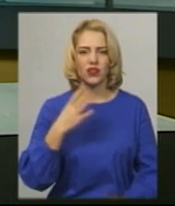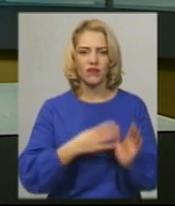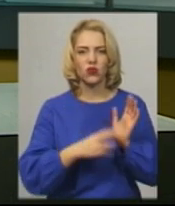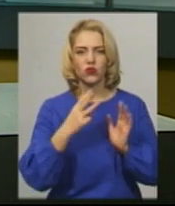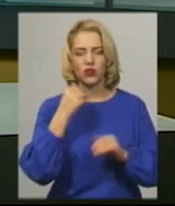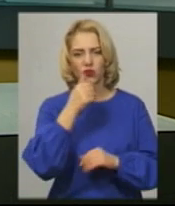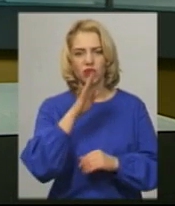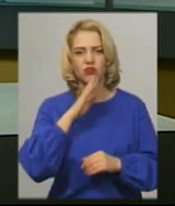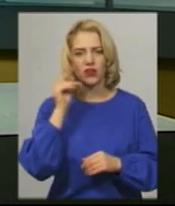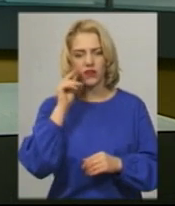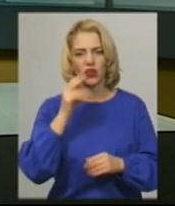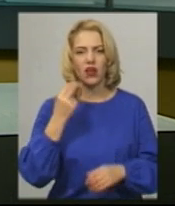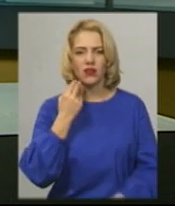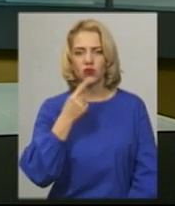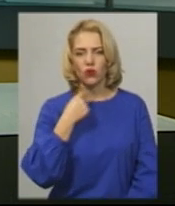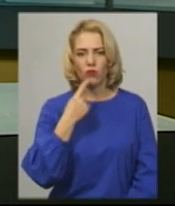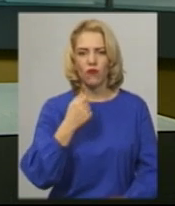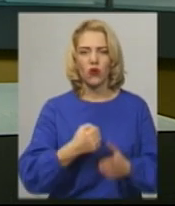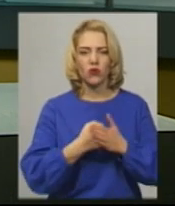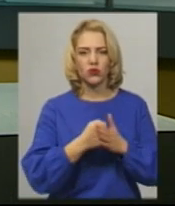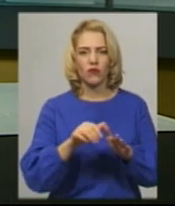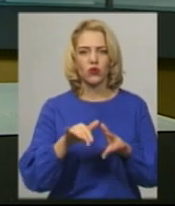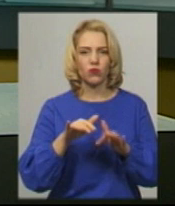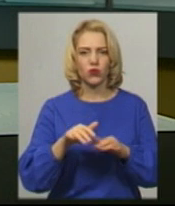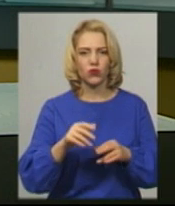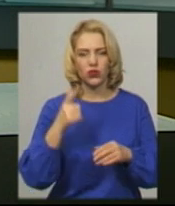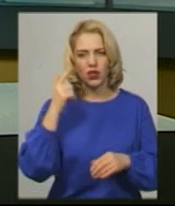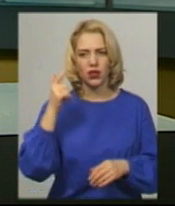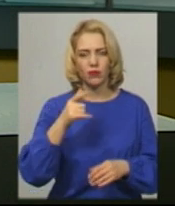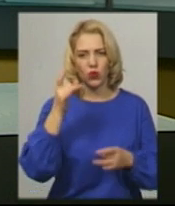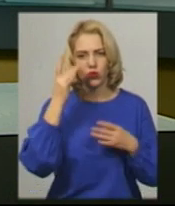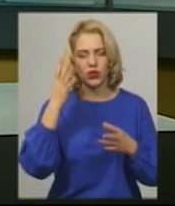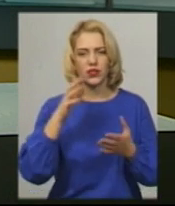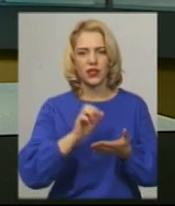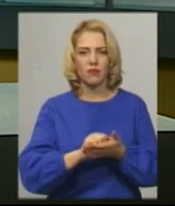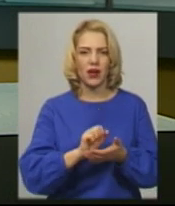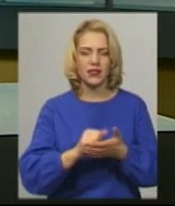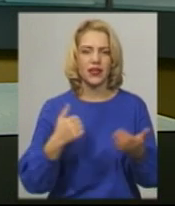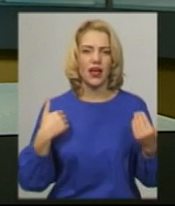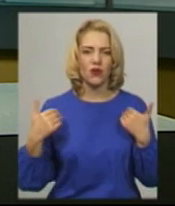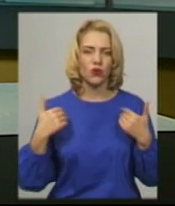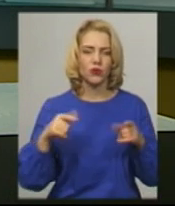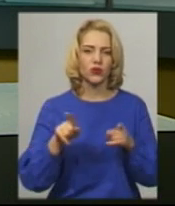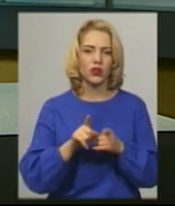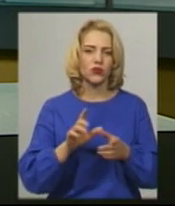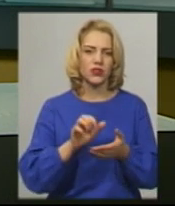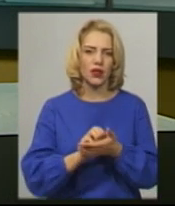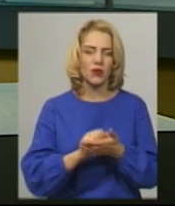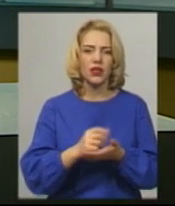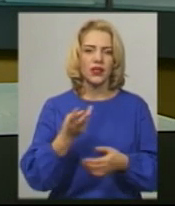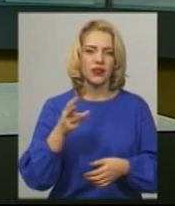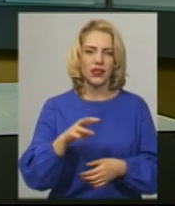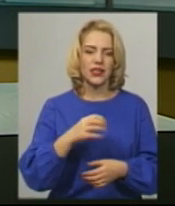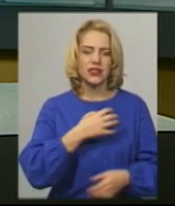вивчає англійську, основи комп'ютерної грамоти, культурологію, краєзнавство та займається аеробікою. Крім цього, відвідує три славутські